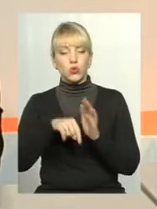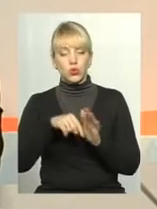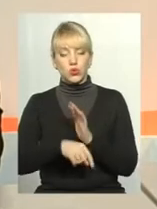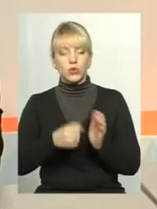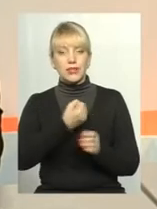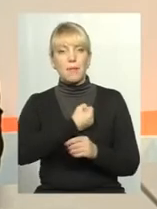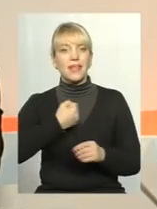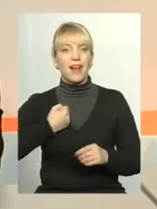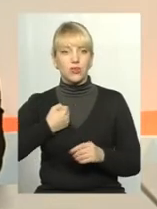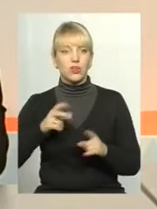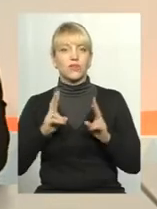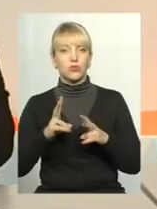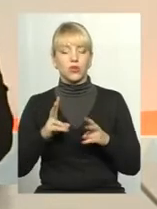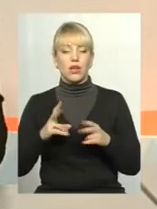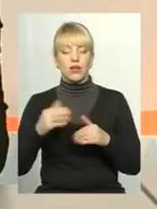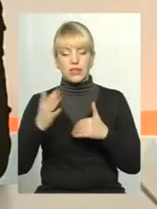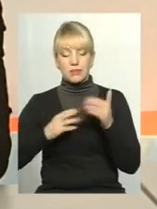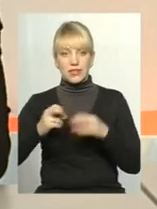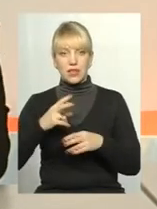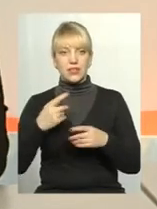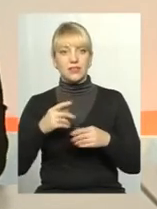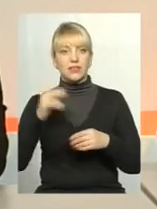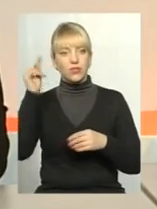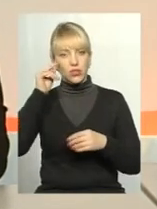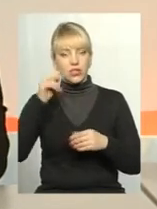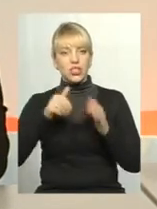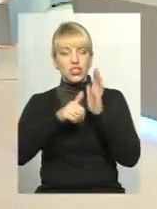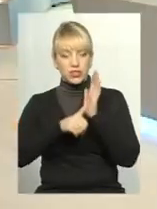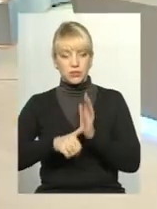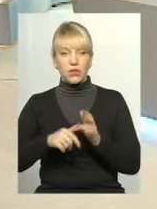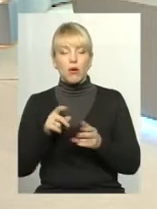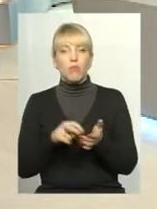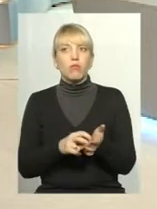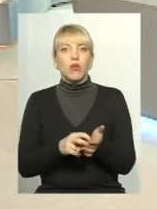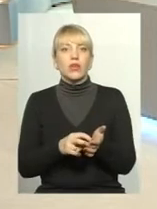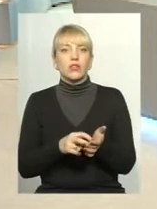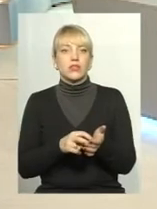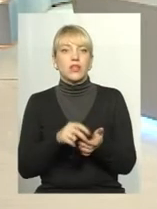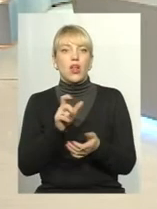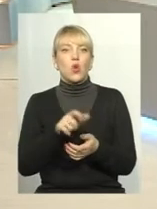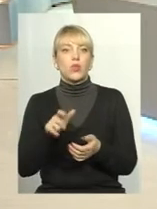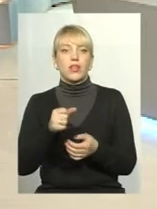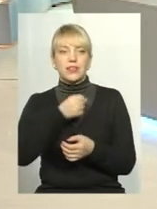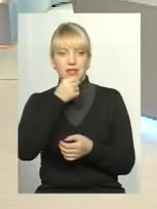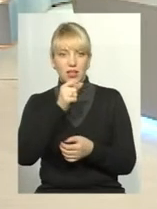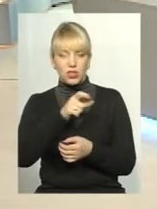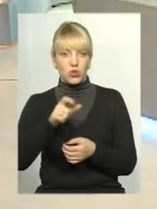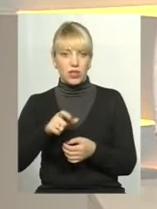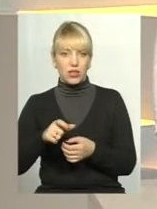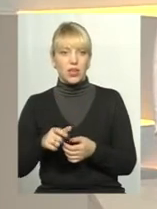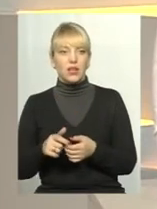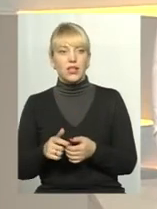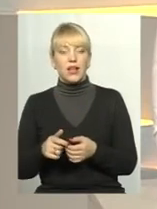первинну спеціалізацію, яка триває 6 місяців, бояться вони людей старшої вікової групи. В той же час